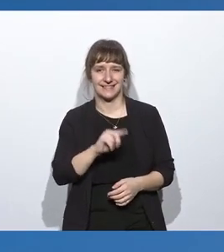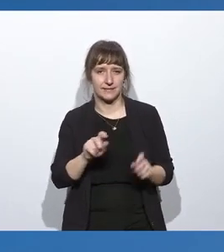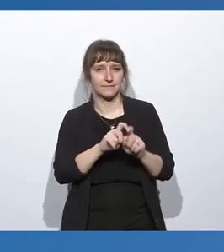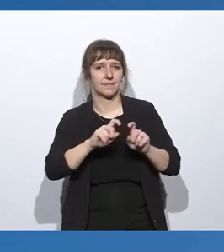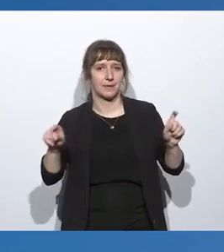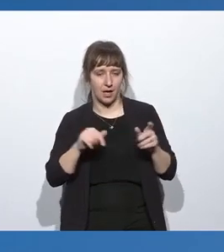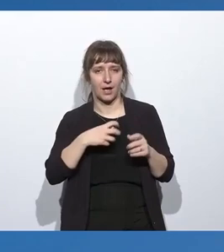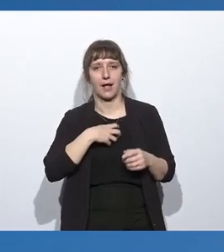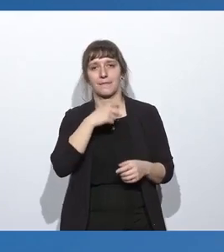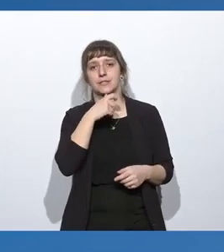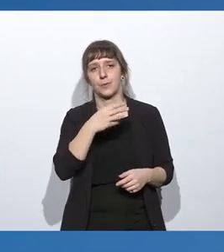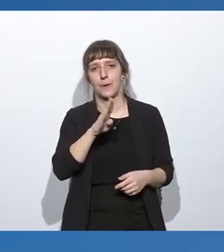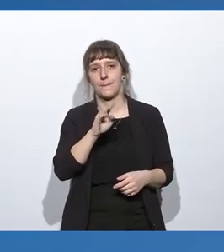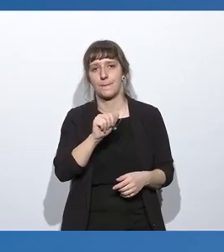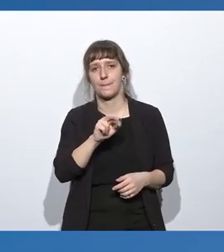Danke sehr.